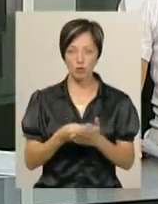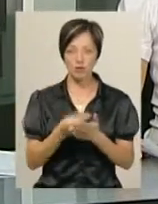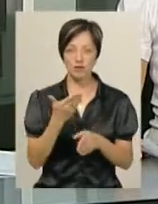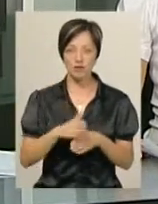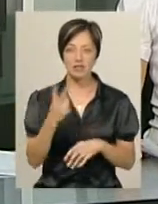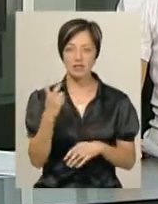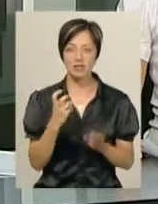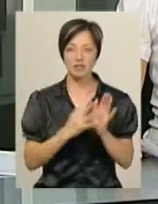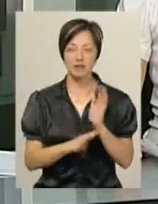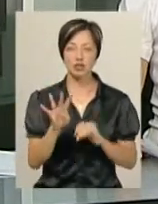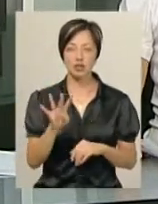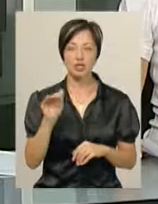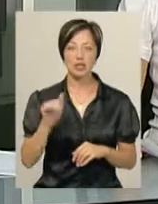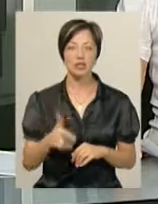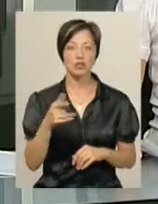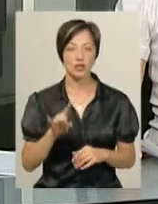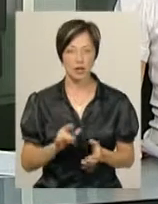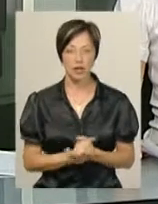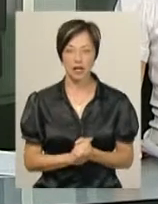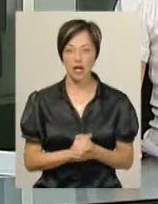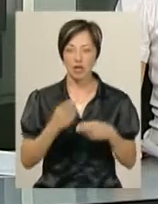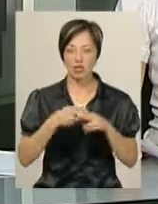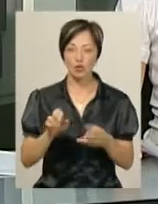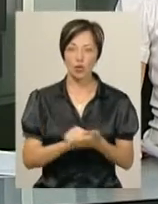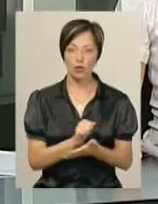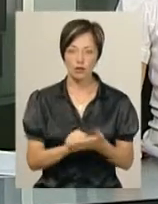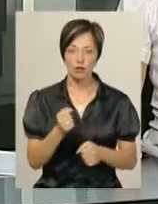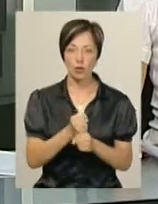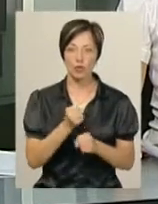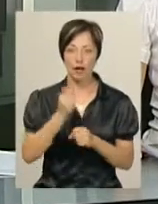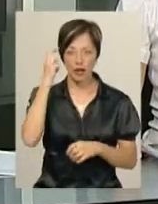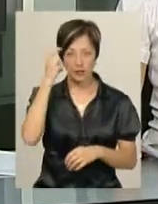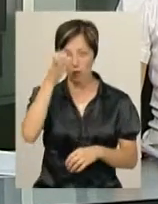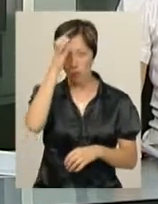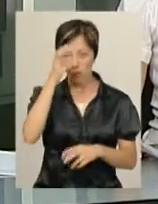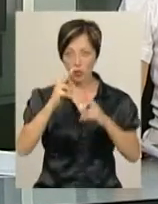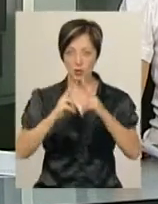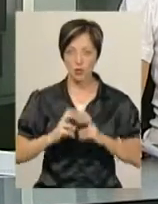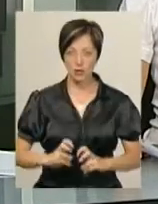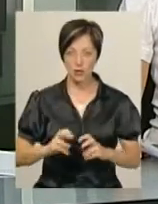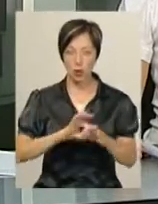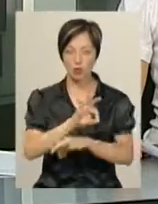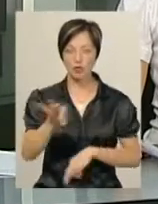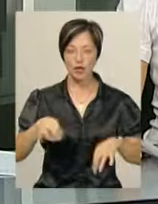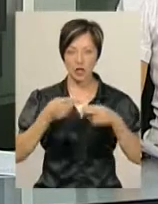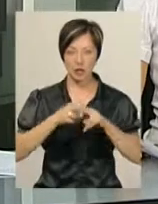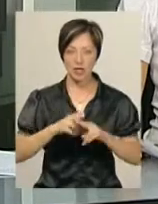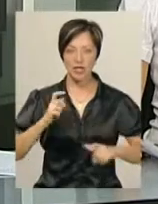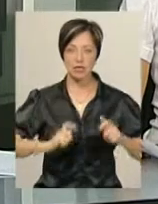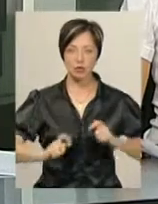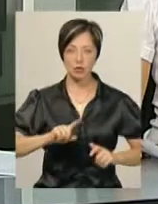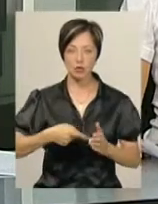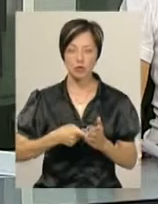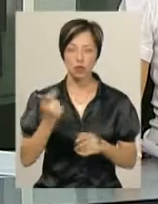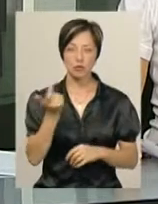виділили 294 тисячі гривень. Технічну документацію розробляв Київський науково-дослідний та конструкторсько-технологічний інститут